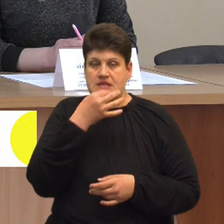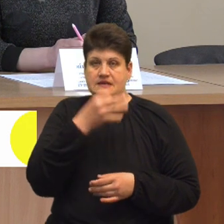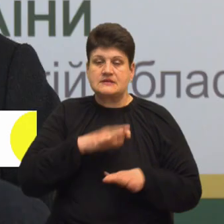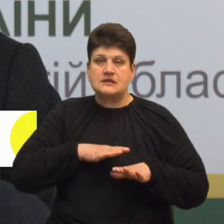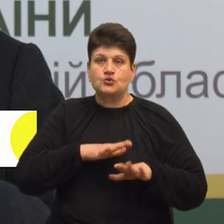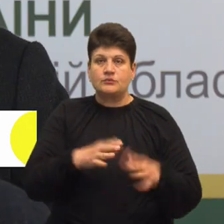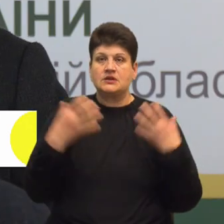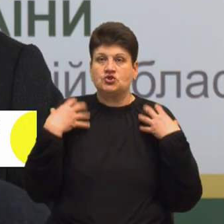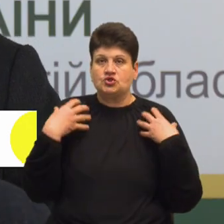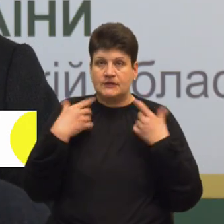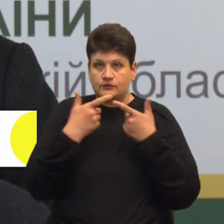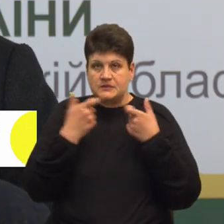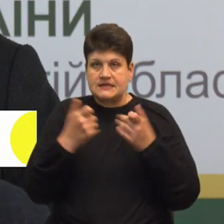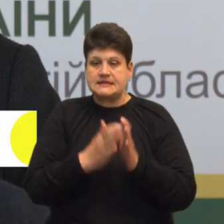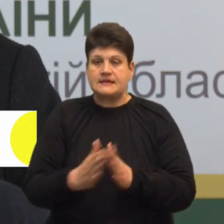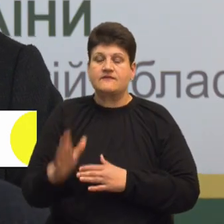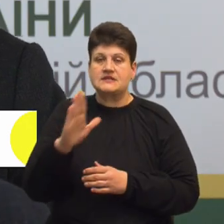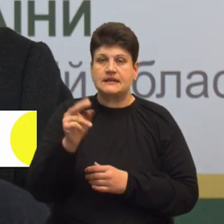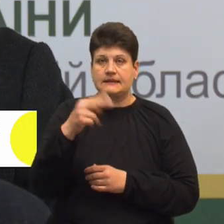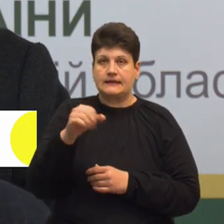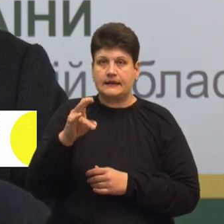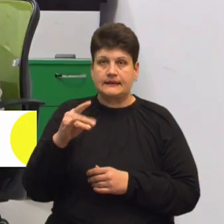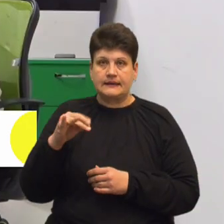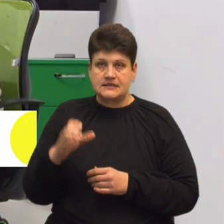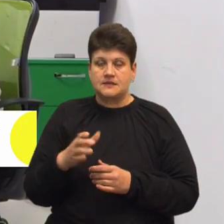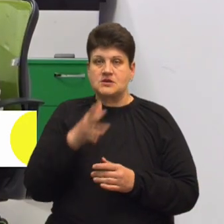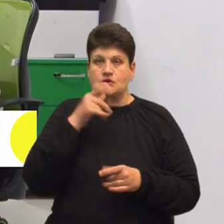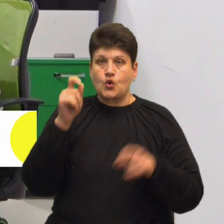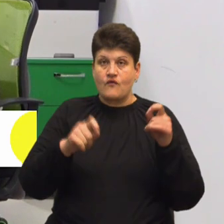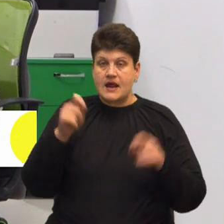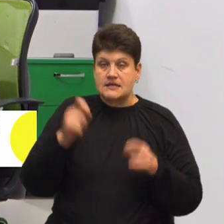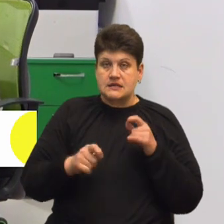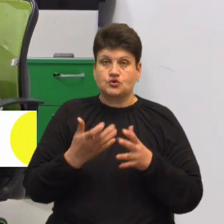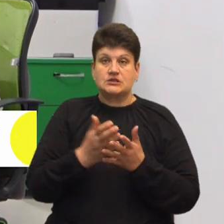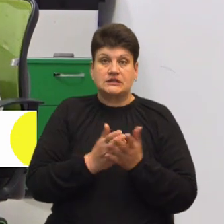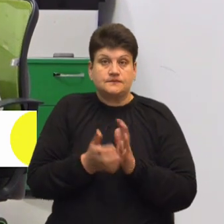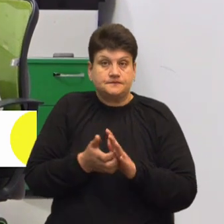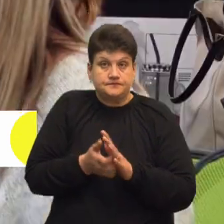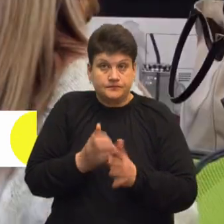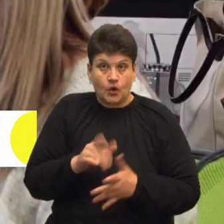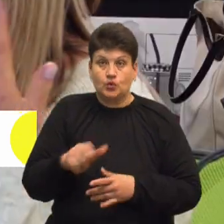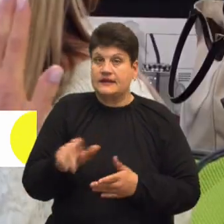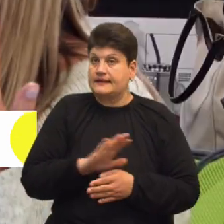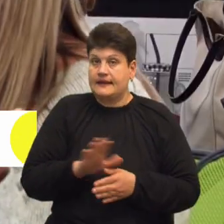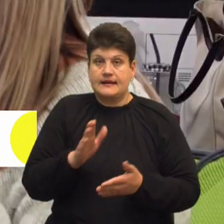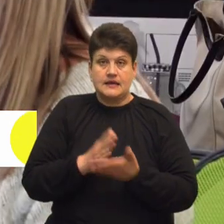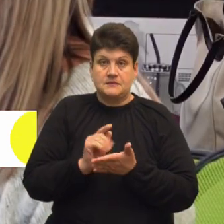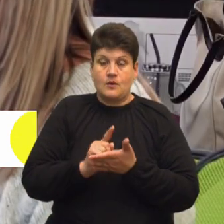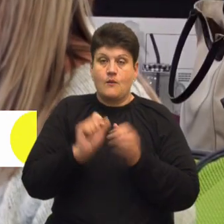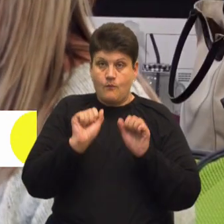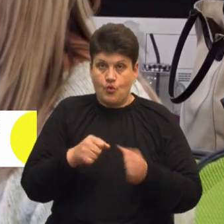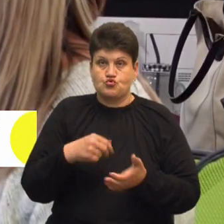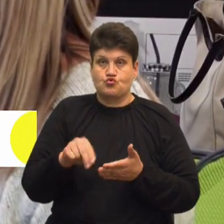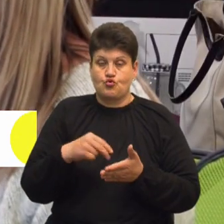управління інформаційних систем Василь Денис під час прес-конференції. Якщо стажу не вистачає, люди, які ще не є пенсіонарами, можуть купити стаж за